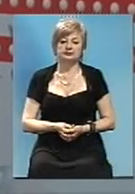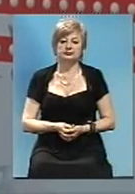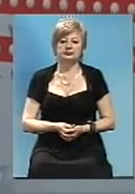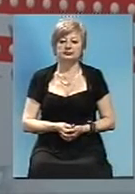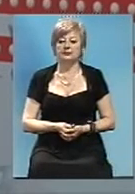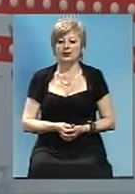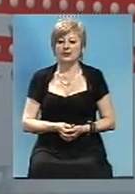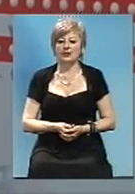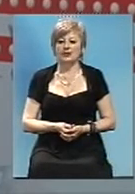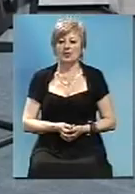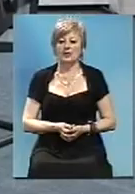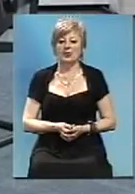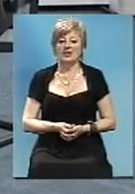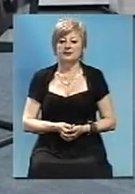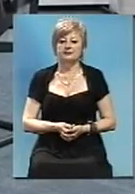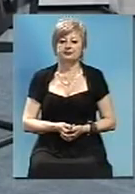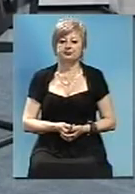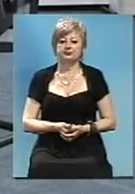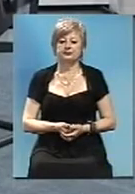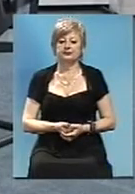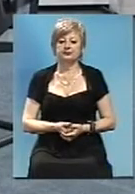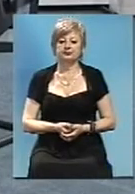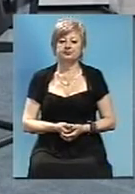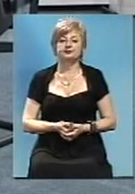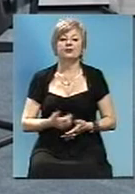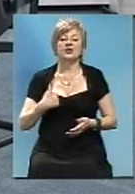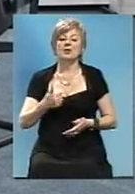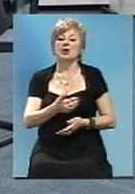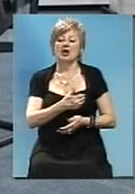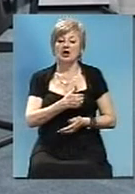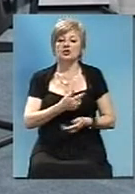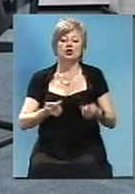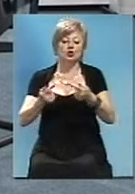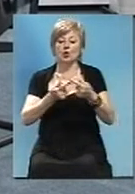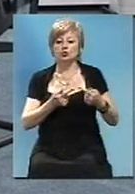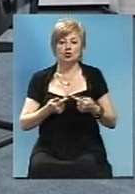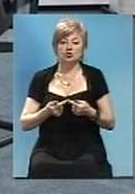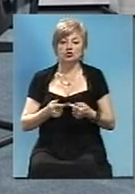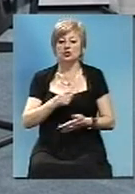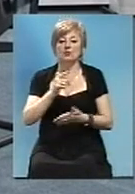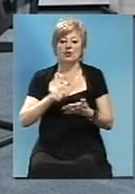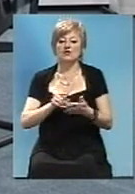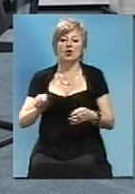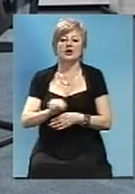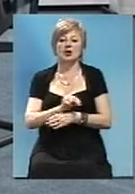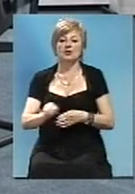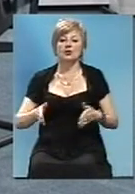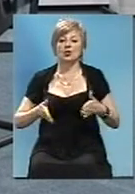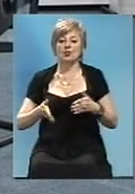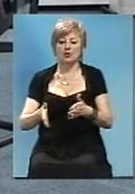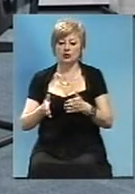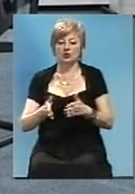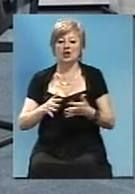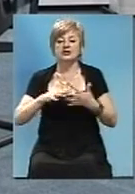Алло. Ставте своє запитання. Я хотіла була втасити по поводу ремонт дорог на село